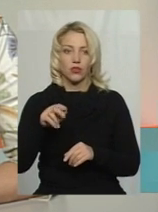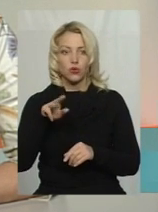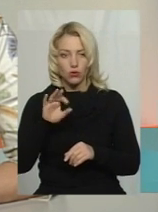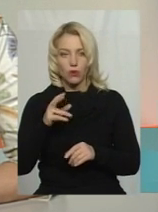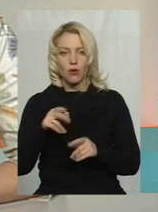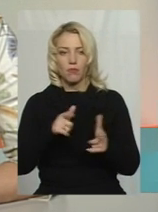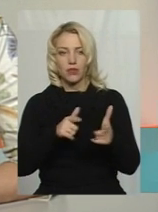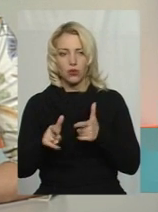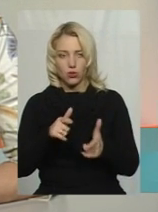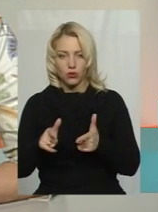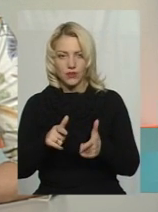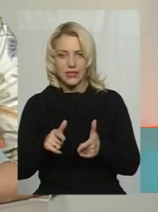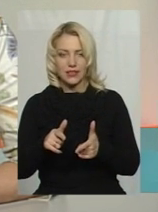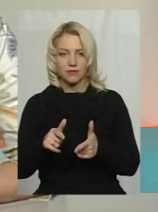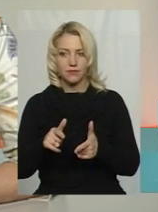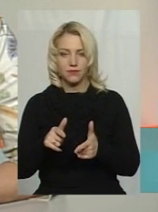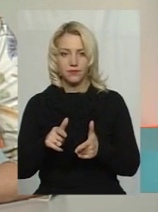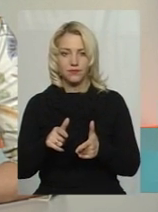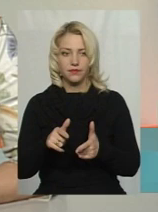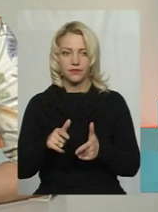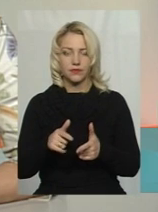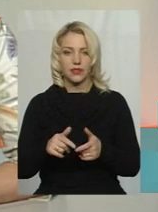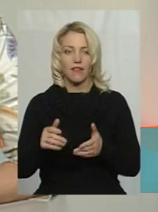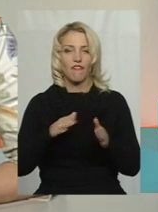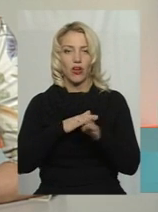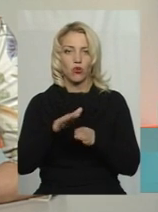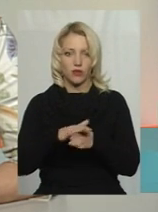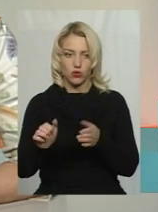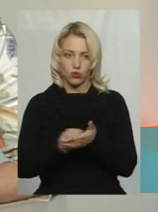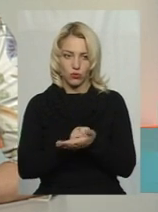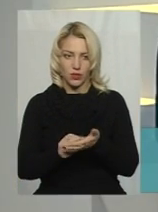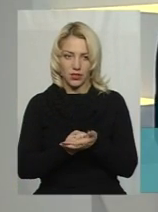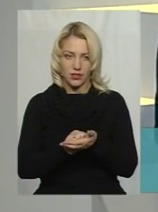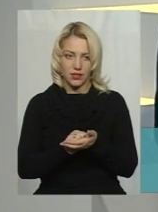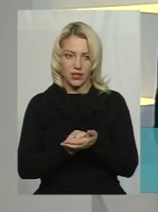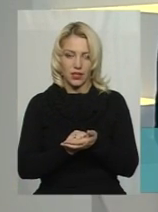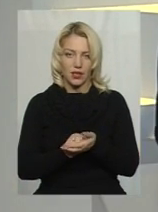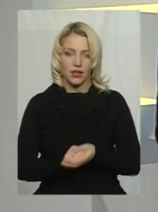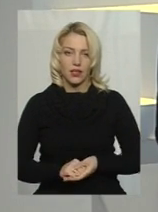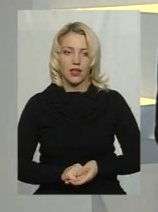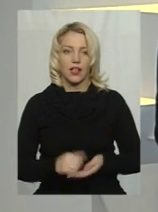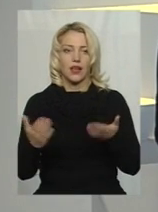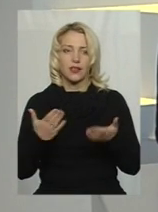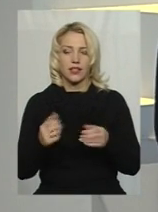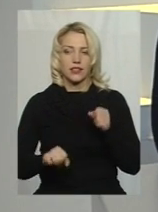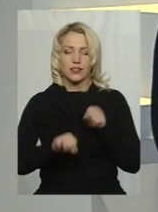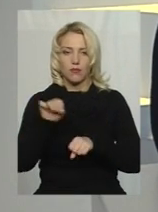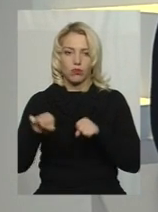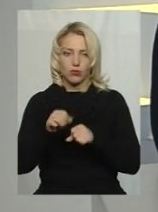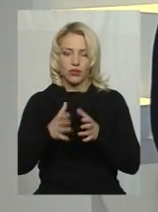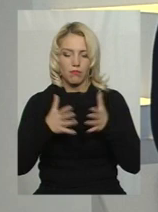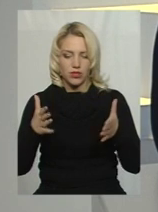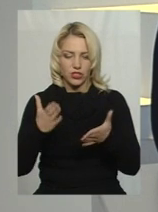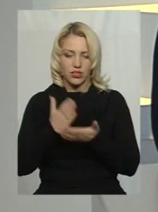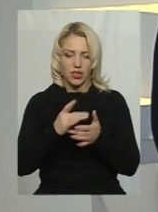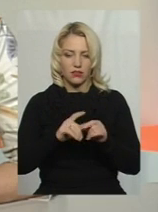то підготовці виконавчої документації. Які з порушень, взагалі, найбільше сповсюджені?